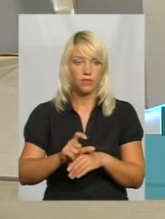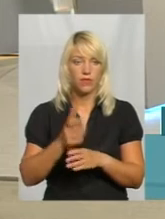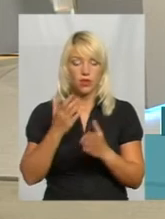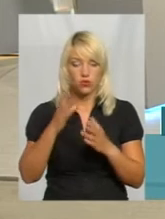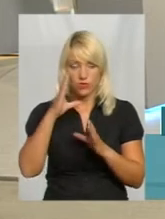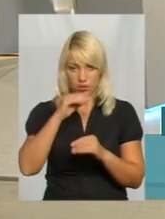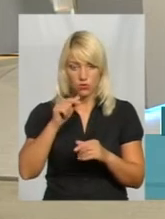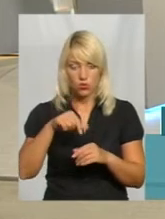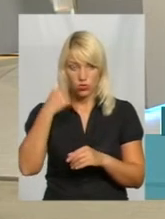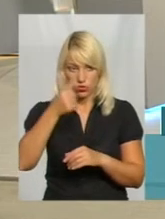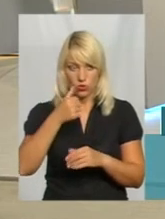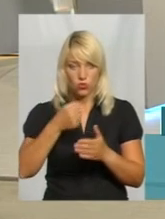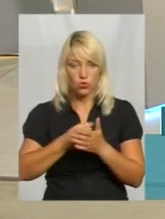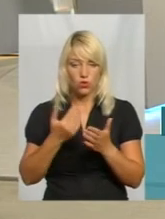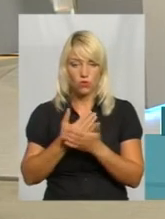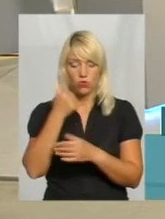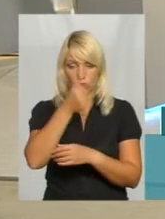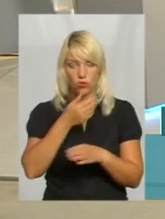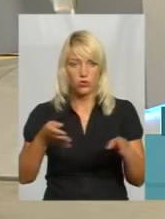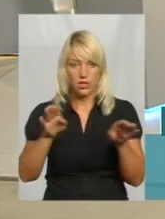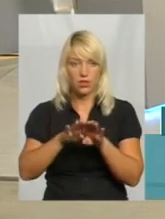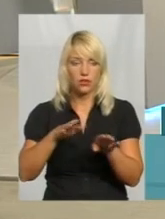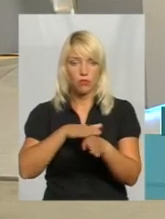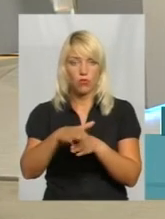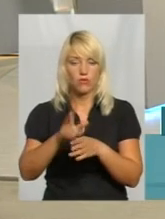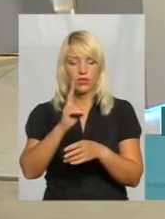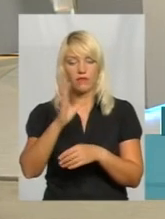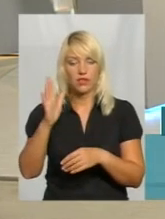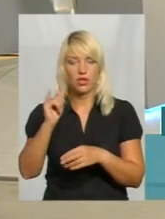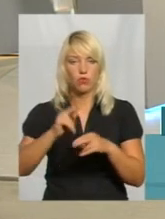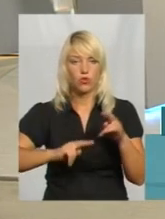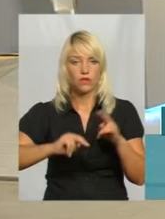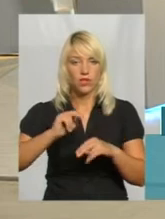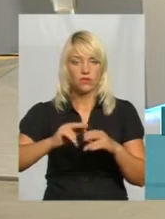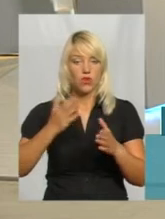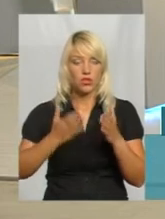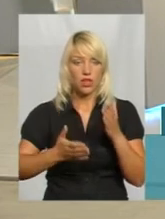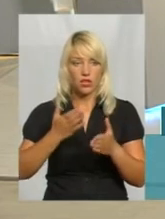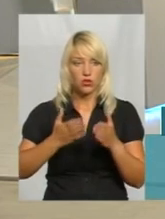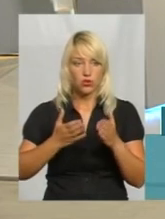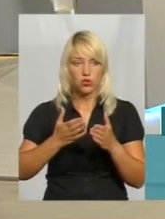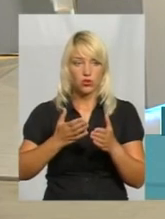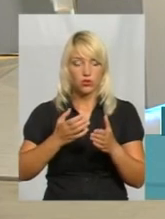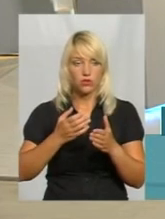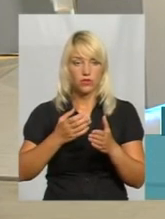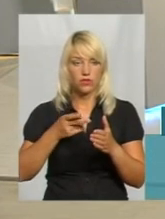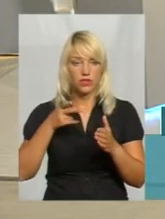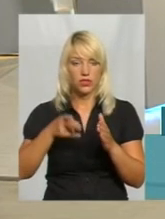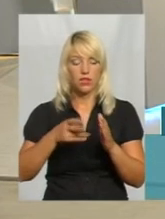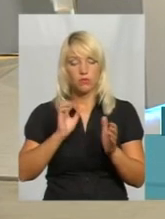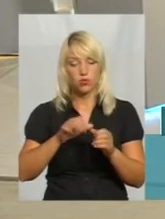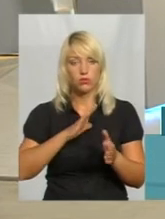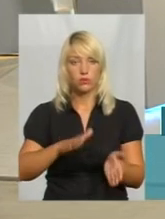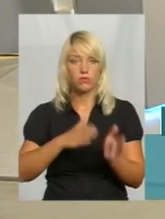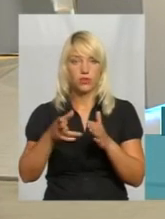я кажу, цього року можливо, до нового року закривати повністю і квартиру, і будівництво. Якщо ні, вони будуть на 2019 рік